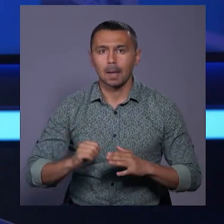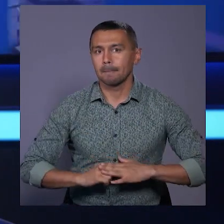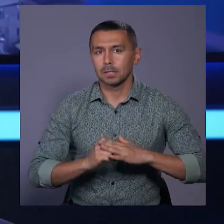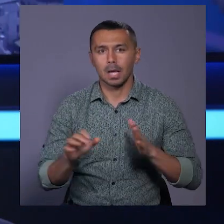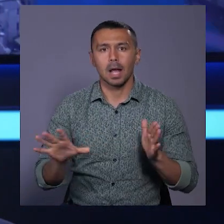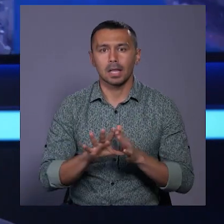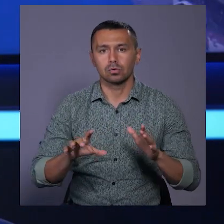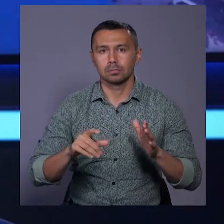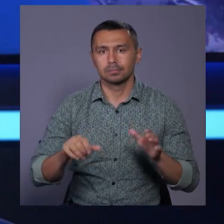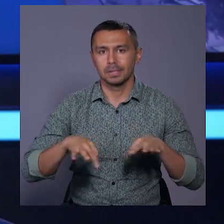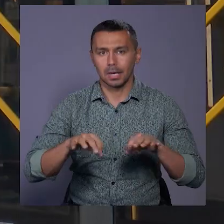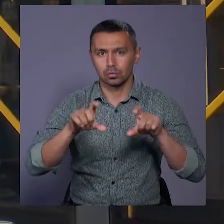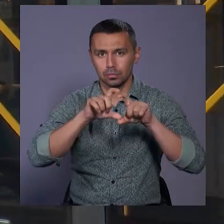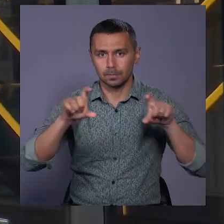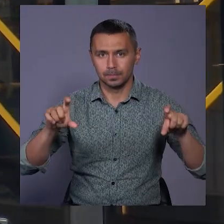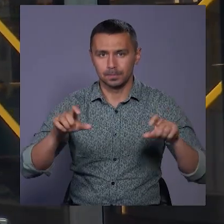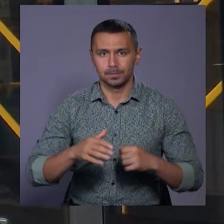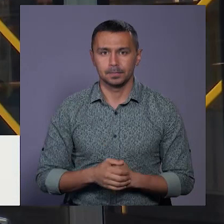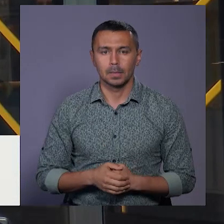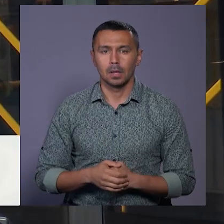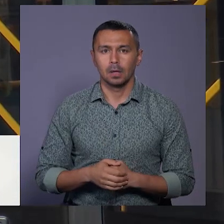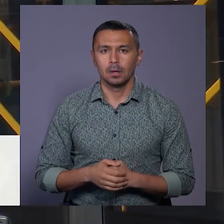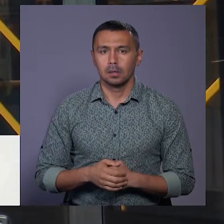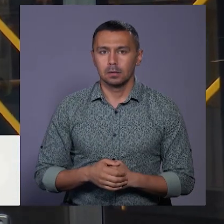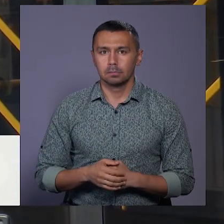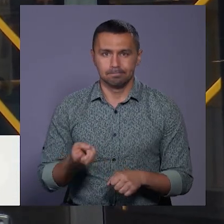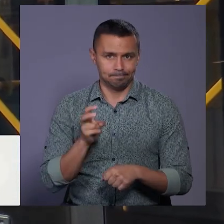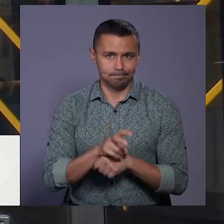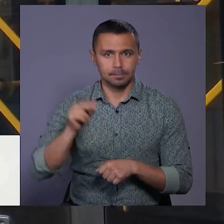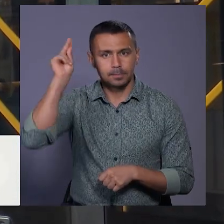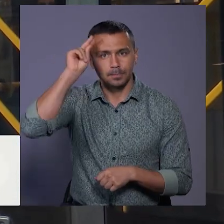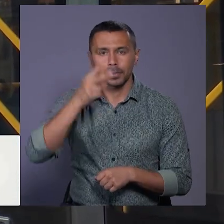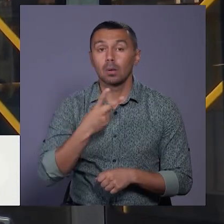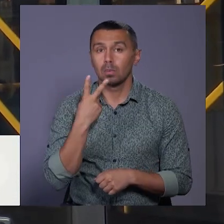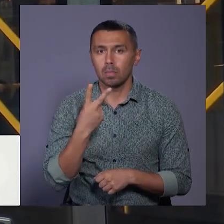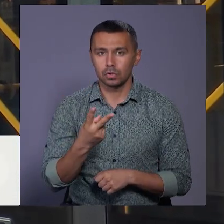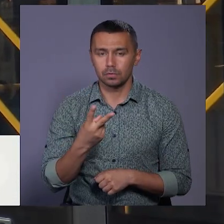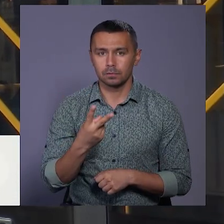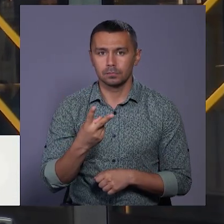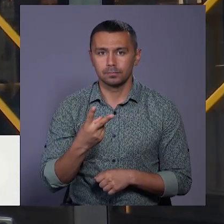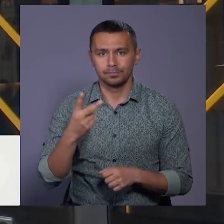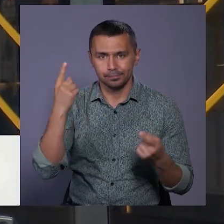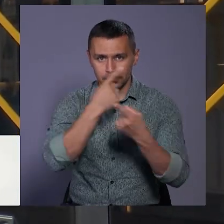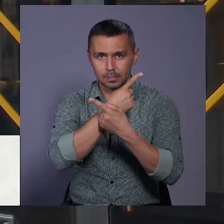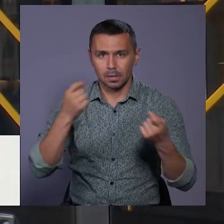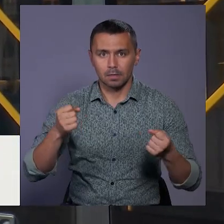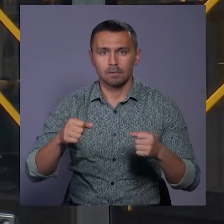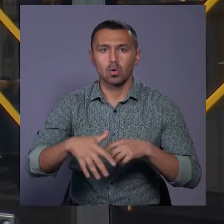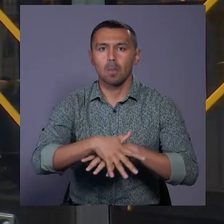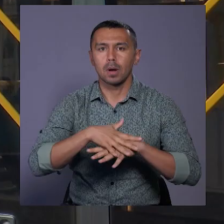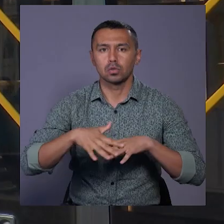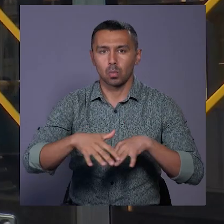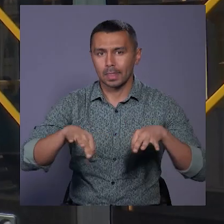базі електротрансу. Прийшов на навчання, побачив об'яву у громадському